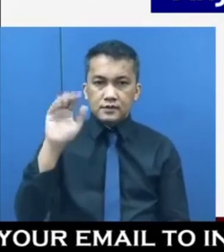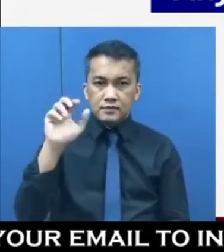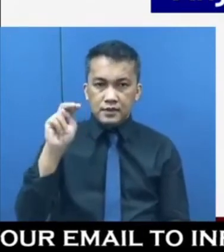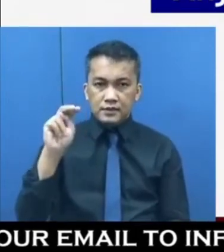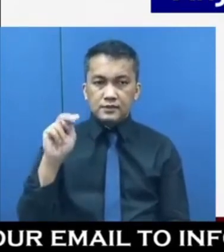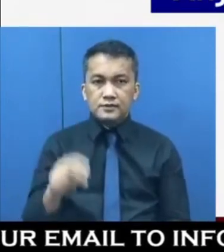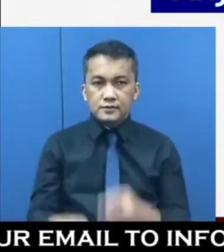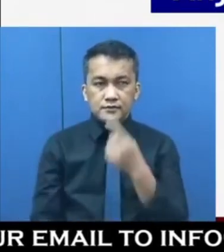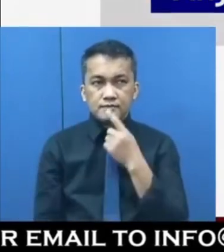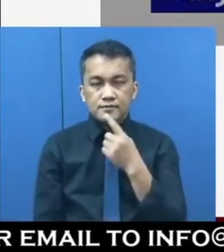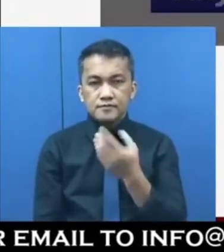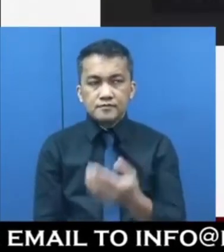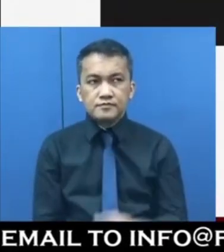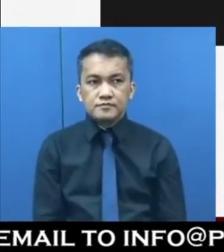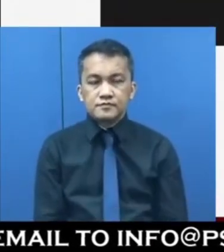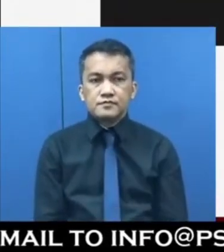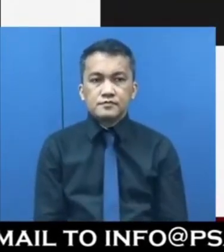acknowledged.